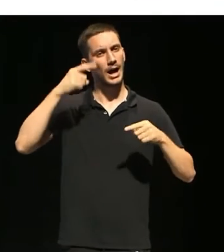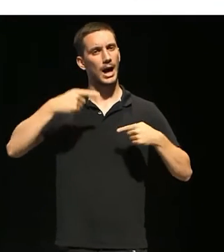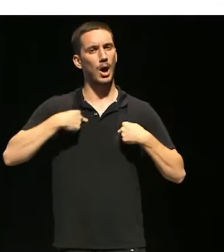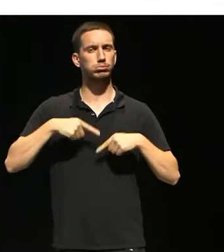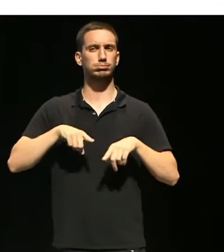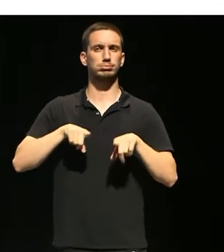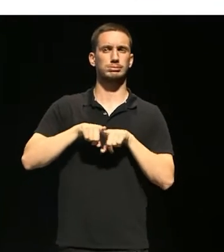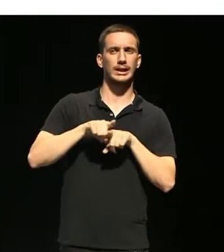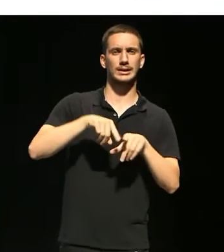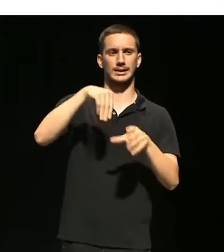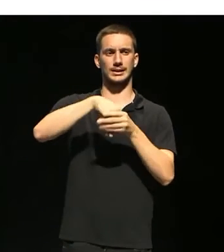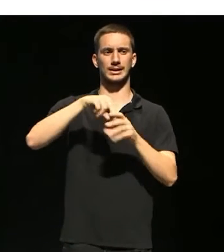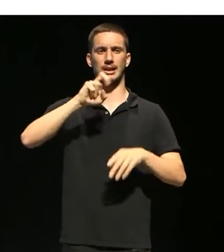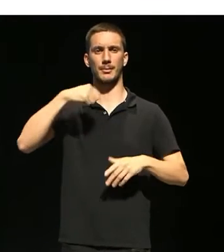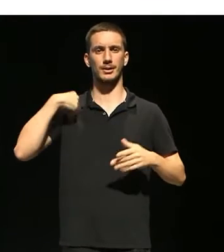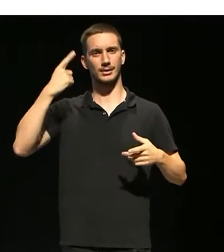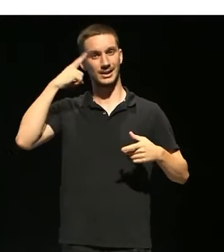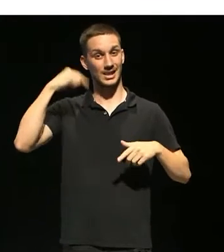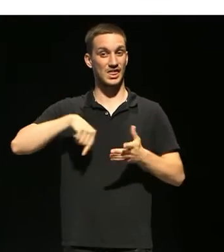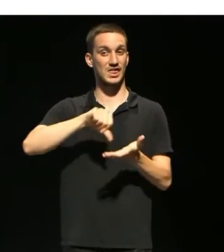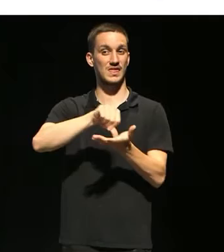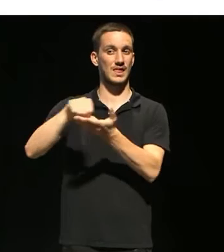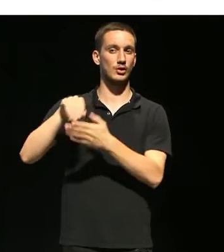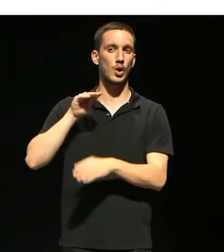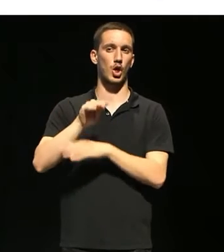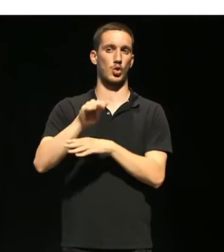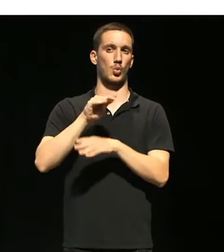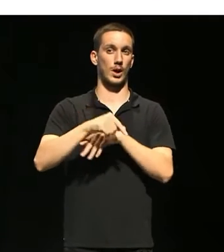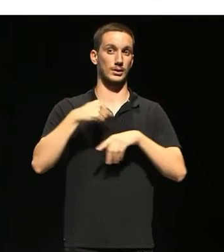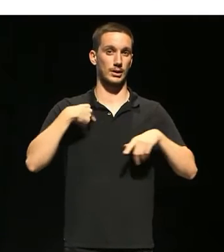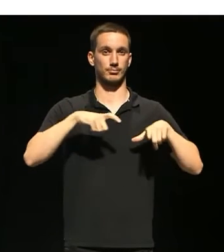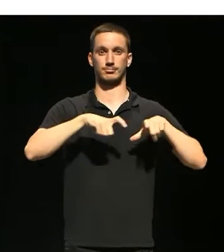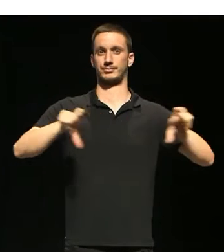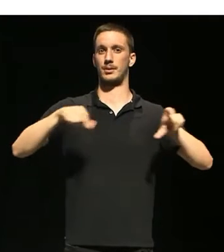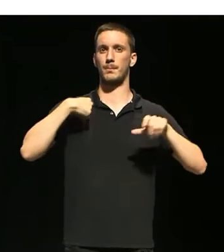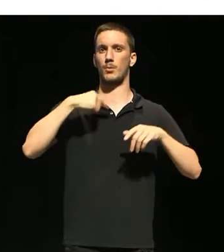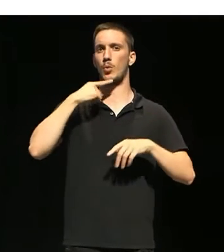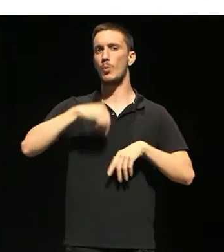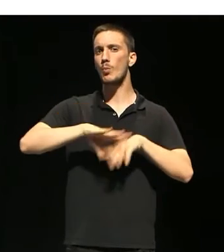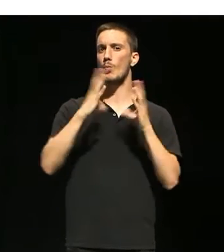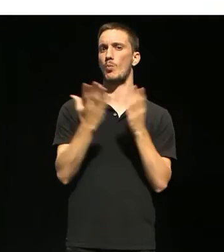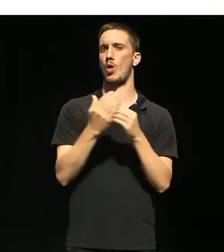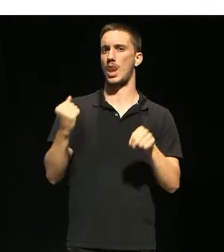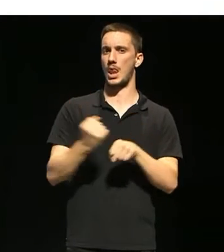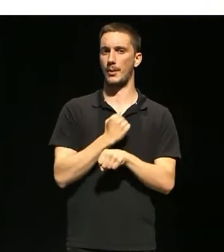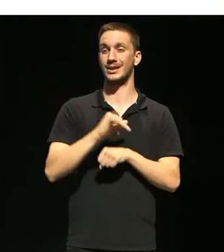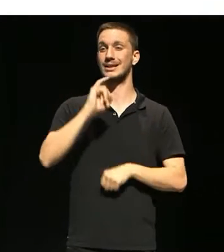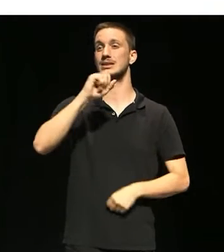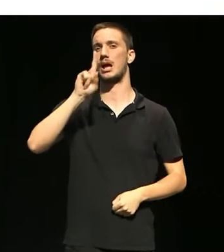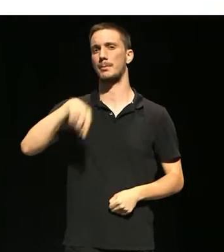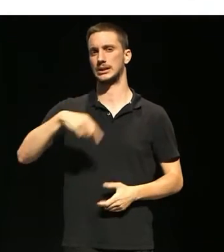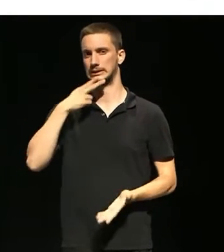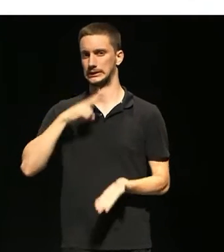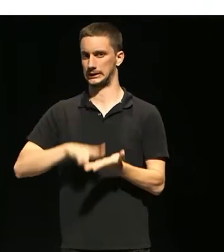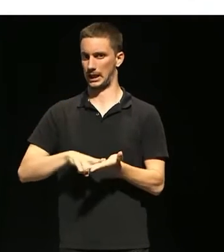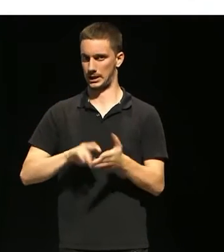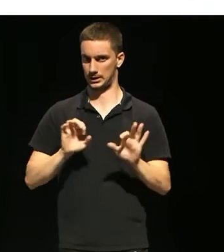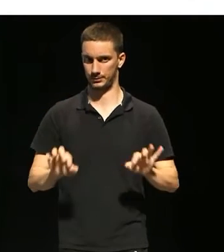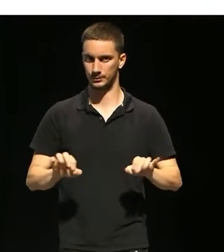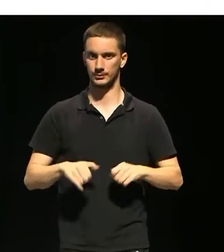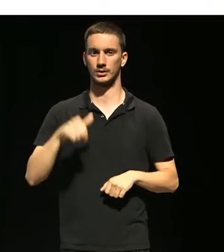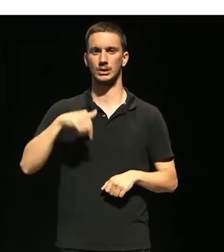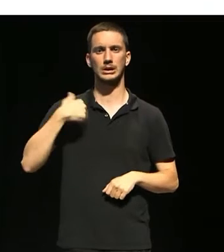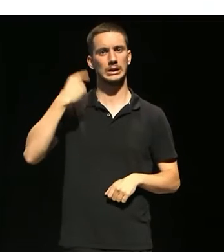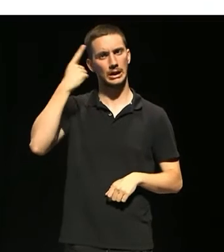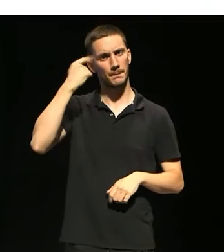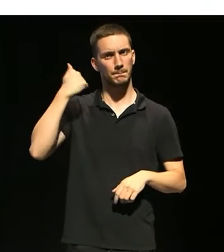campanyes que fem als centres educatius per sensibilitzar l'alumnat sobre el món laboral i sobre el sindicalisme. Creiem que s'han d